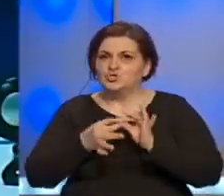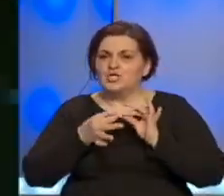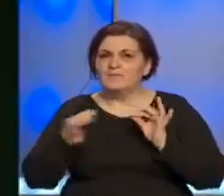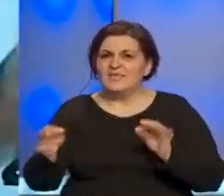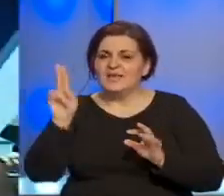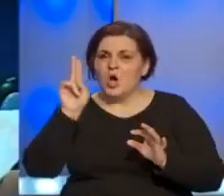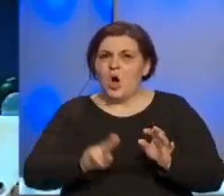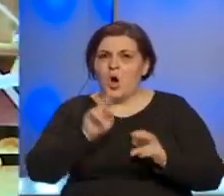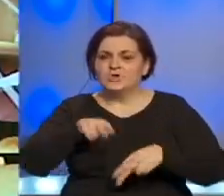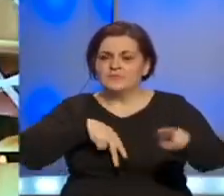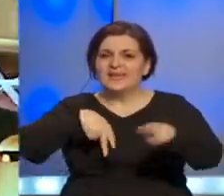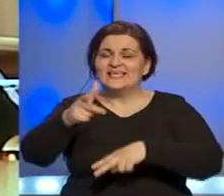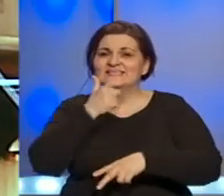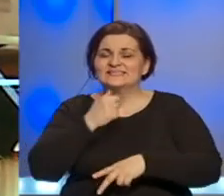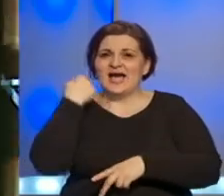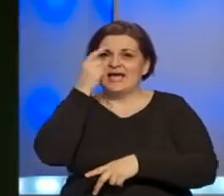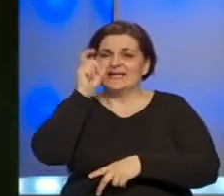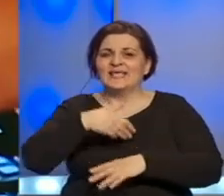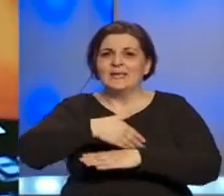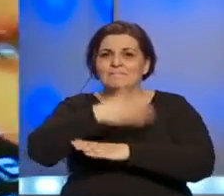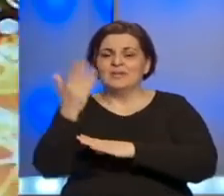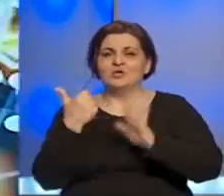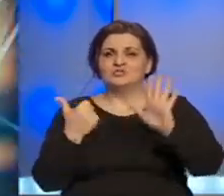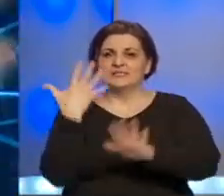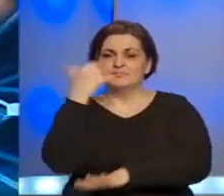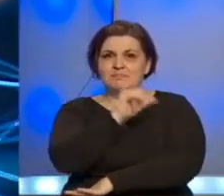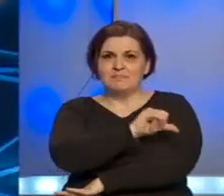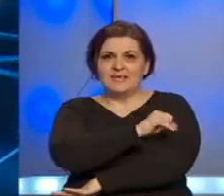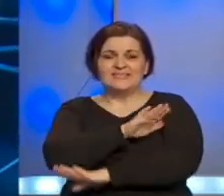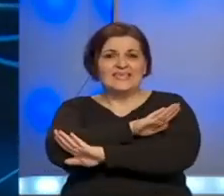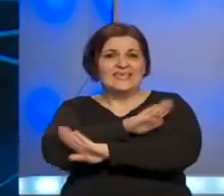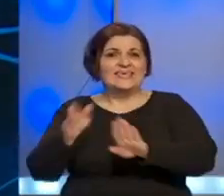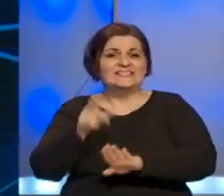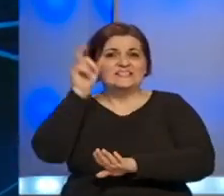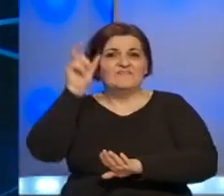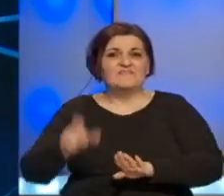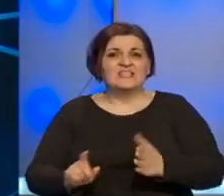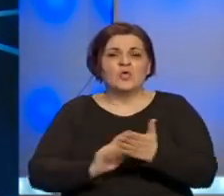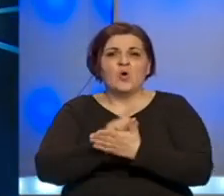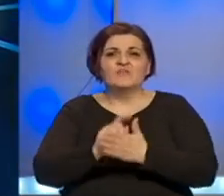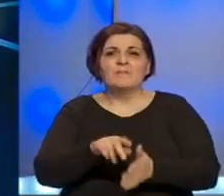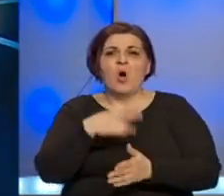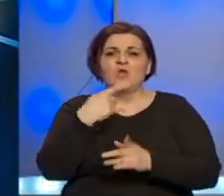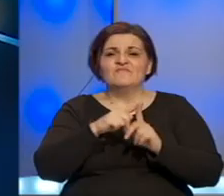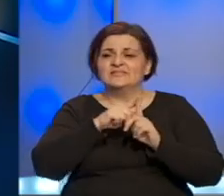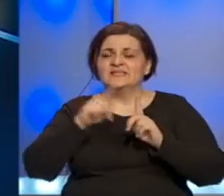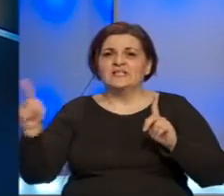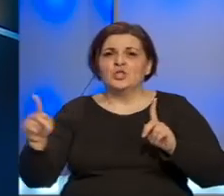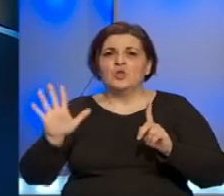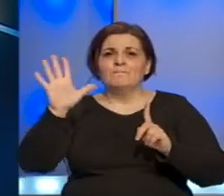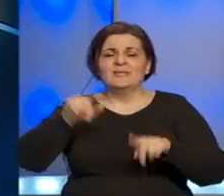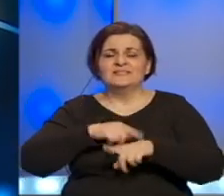o zabrani kretanja starih lica iznad 65 godina i svih osoba u vremenu od 20 do 5